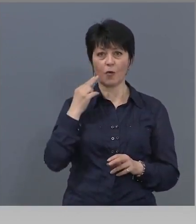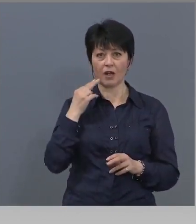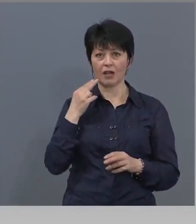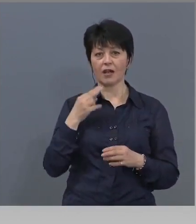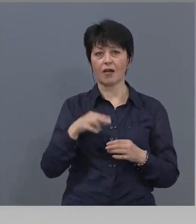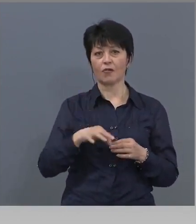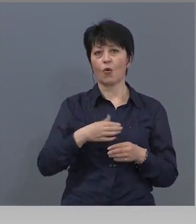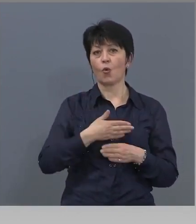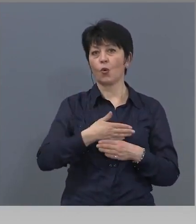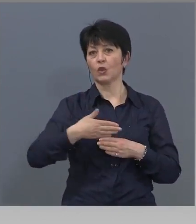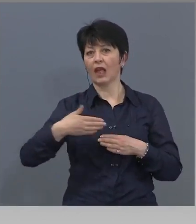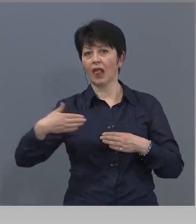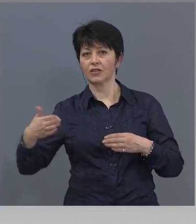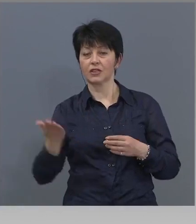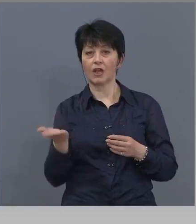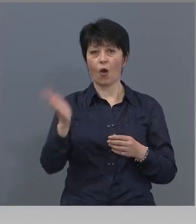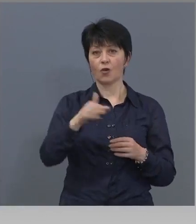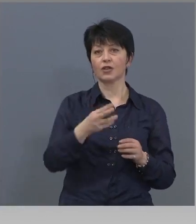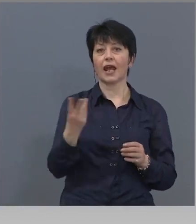измереното положение.